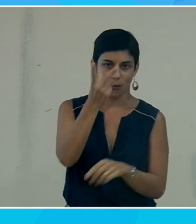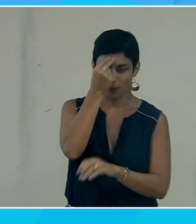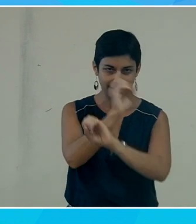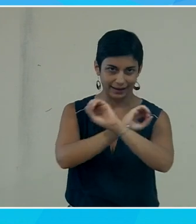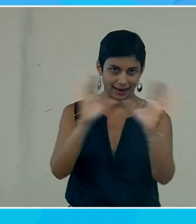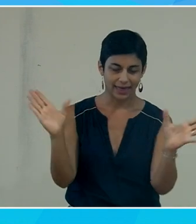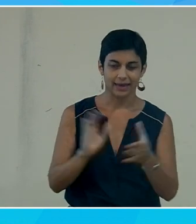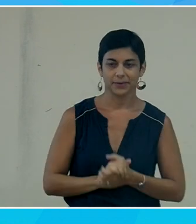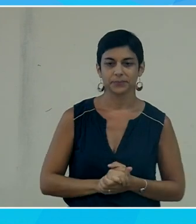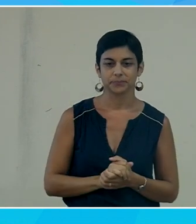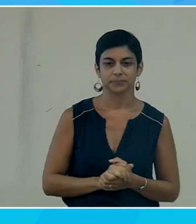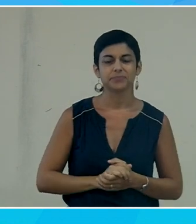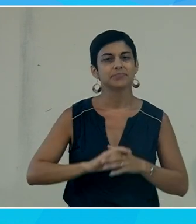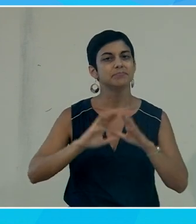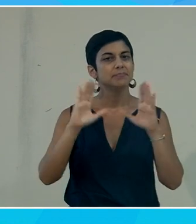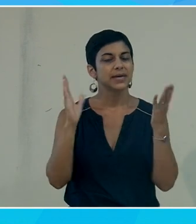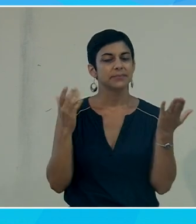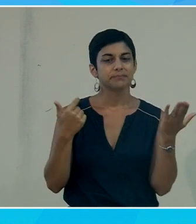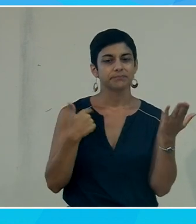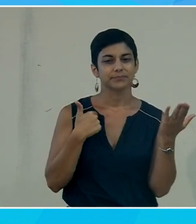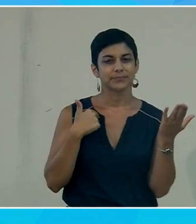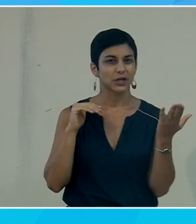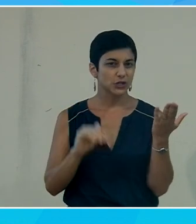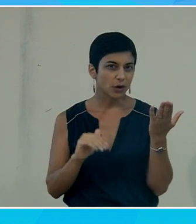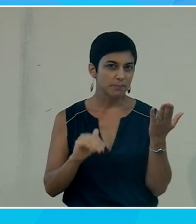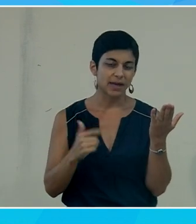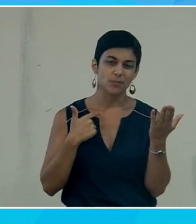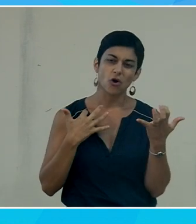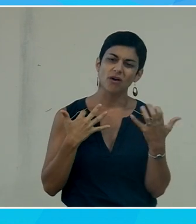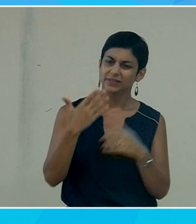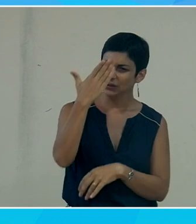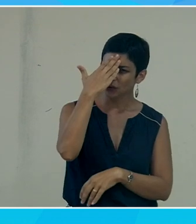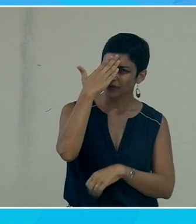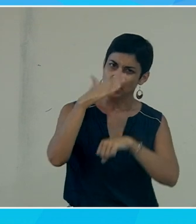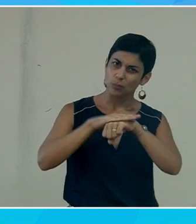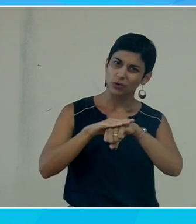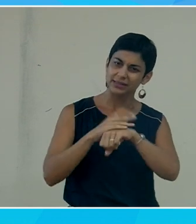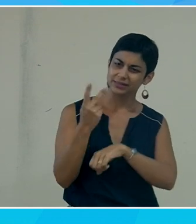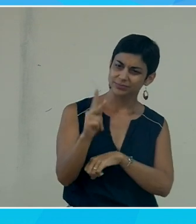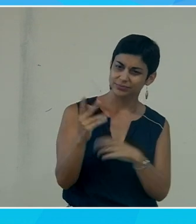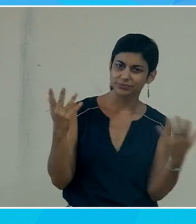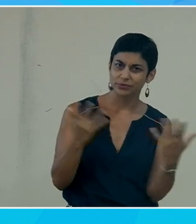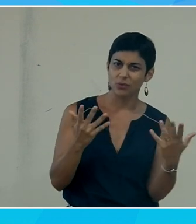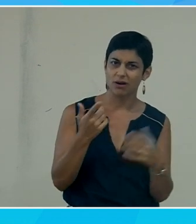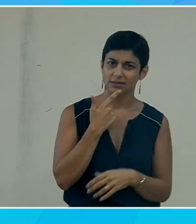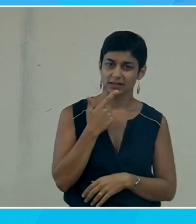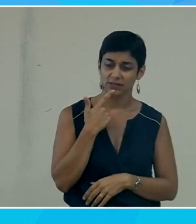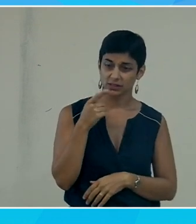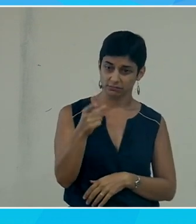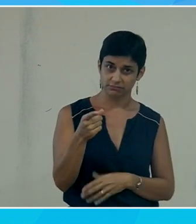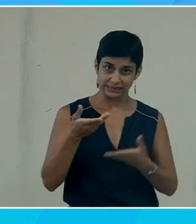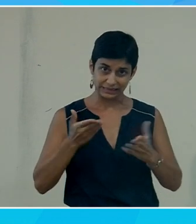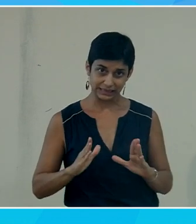mais toujours est-il que moi je voudrais savoir quelle est réellement votre politique est-ce que vous êtes sur l'accessibilité numérique